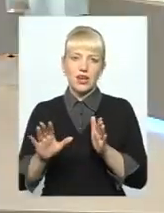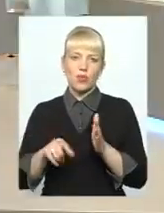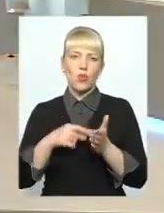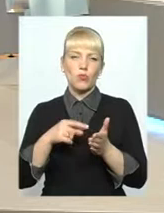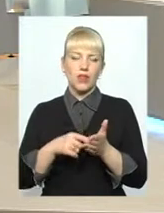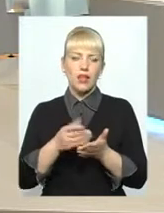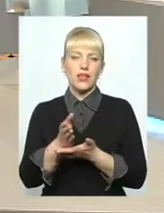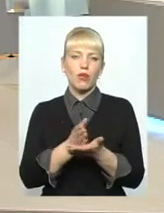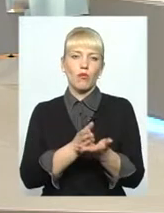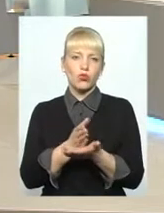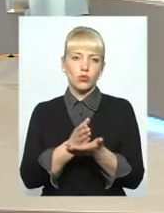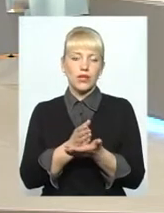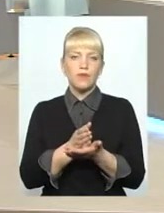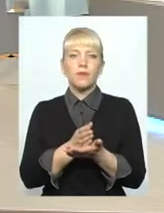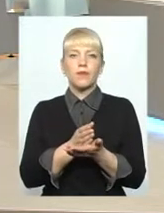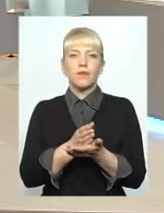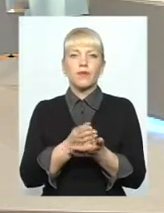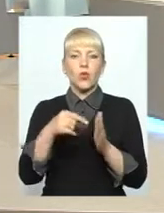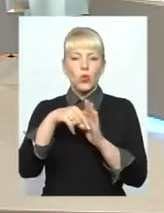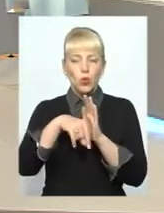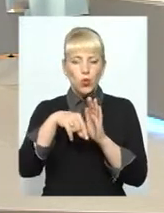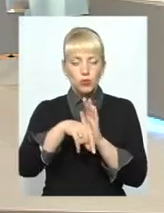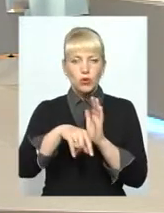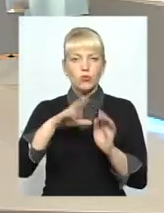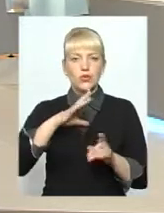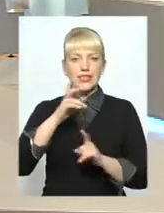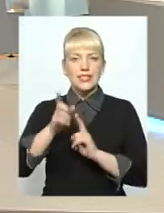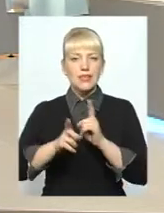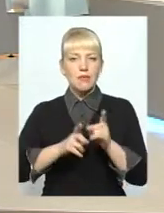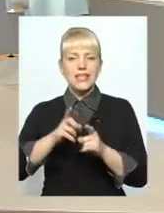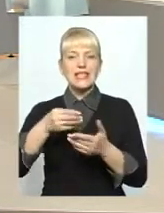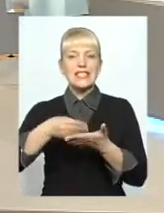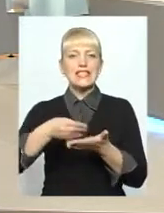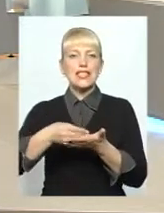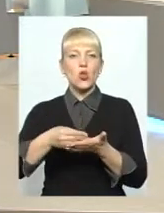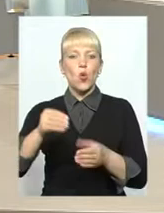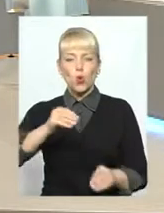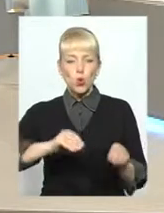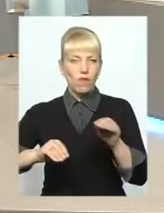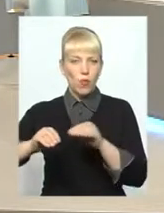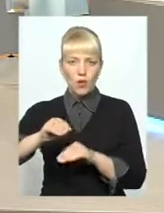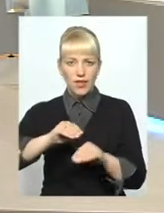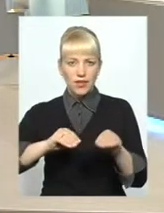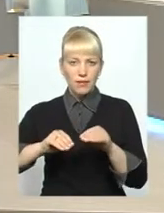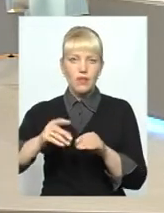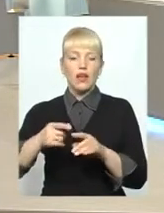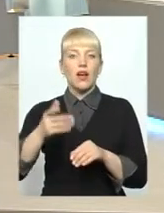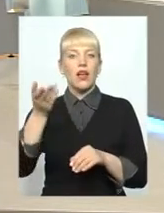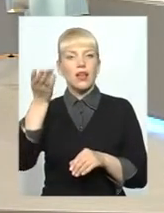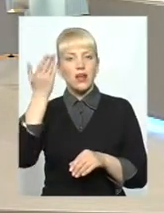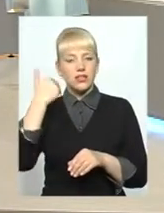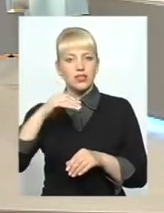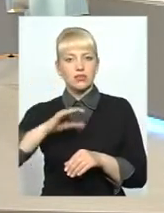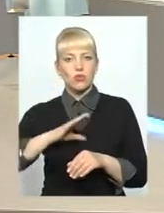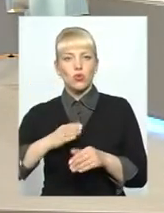Тобто, зазнав змін сам принцип ціноутворення. Тоді, як раніше,